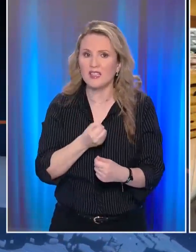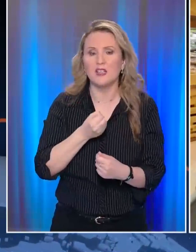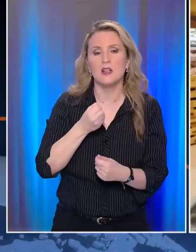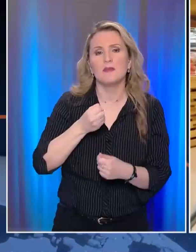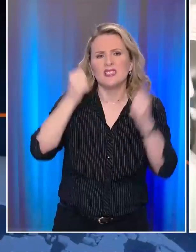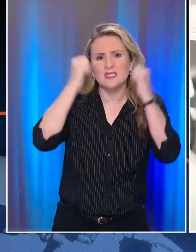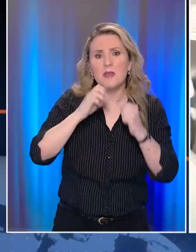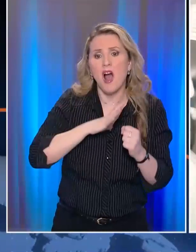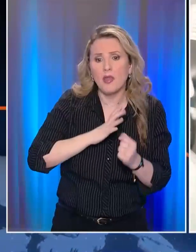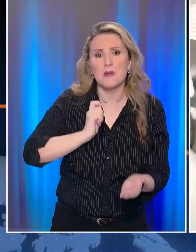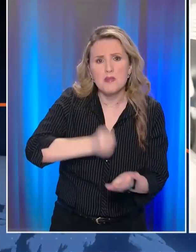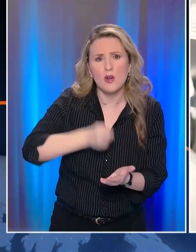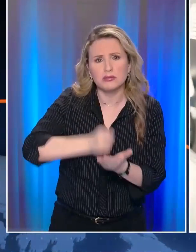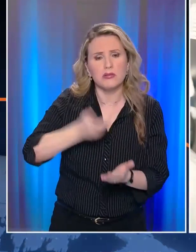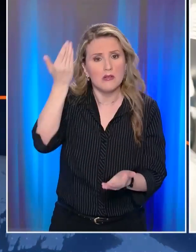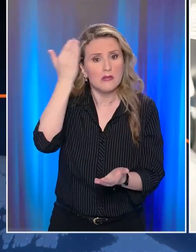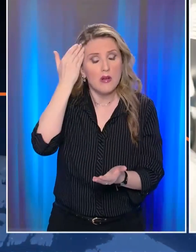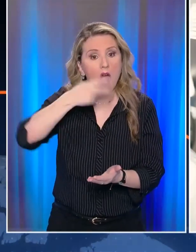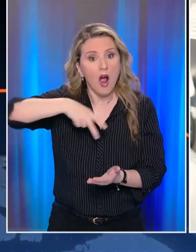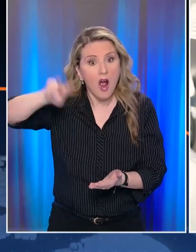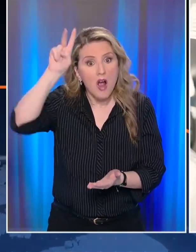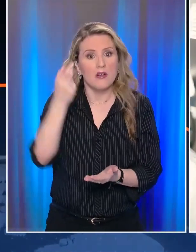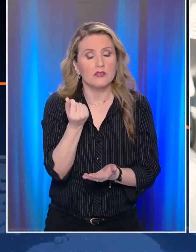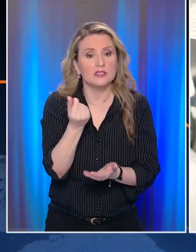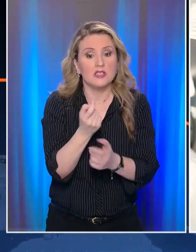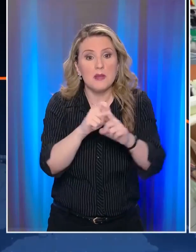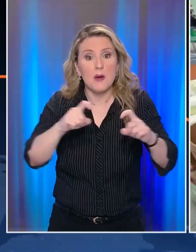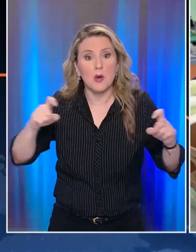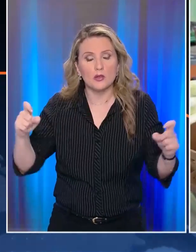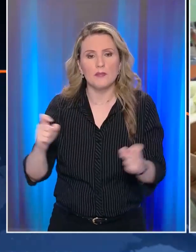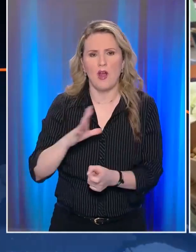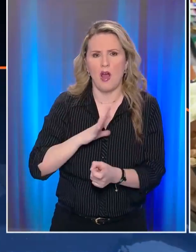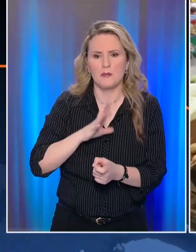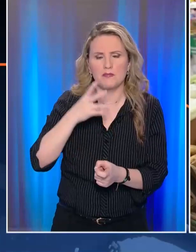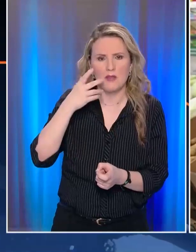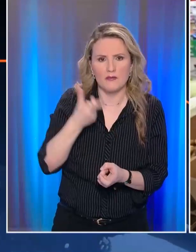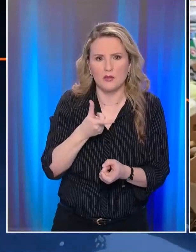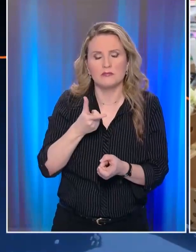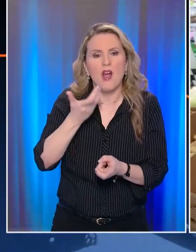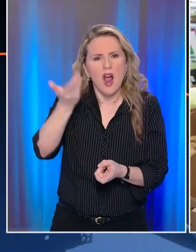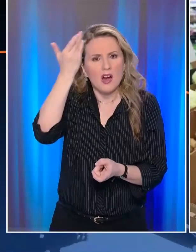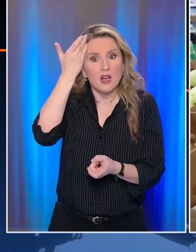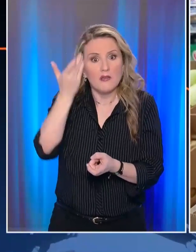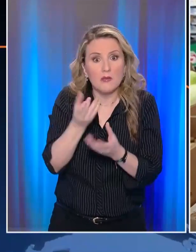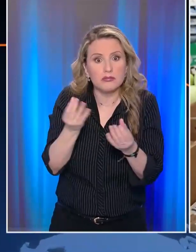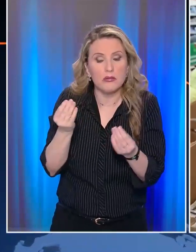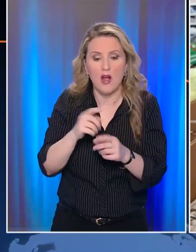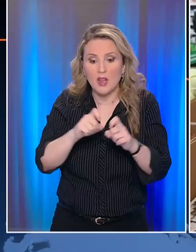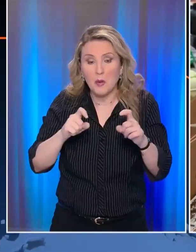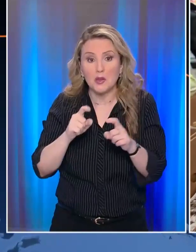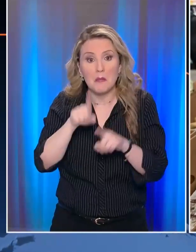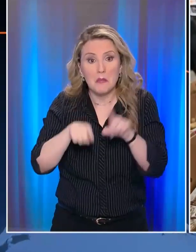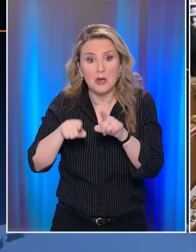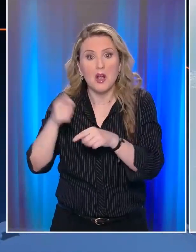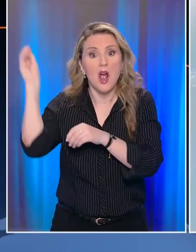βάρος των καταναλωτών Καθώς σε ορισμένες περιπτώσεις η αυξήση είναι υπέρογες Οι Έλληνες πληρώνουν τις παράλογες ανατιμήσεις σε βασικά αγαθά Που στην πλειονότητά τους είναι οι